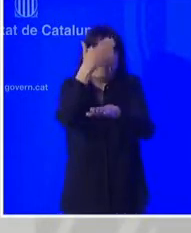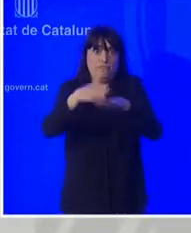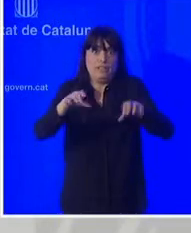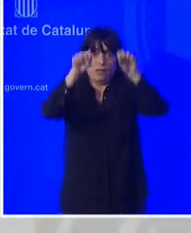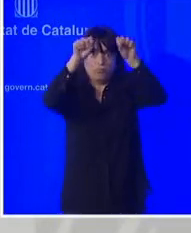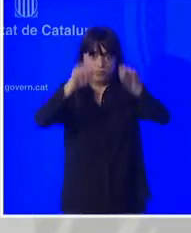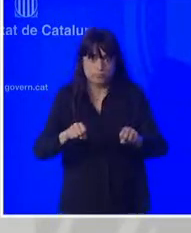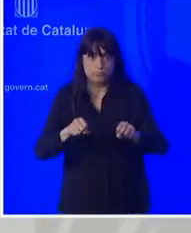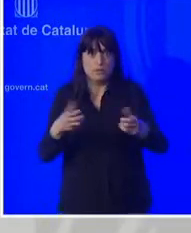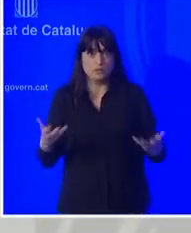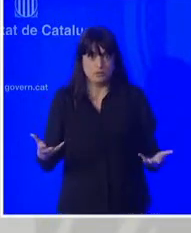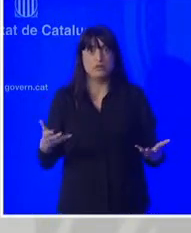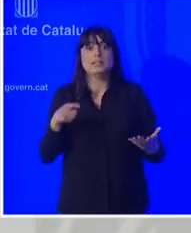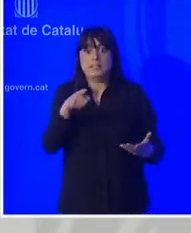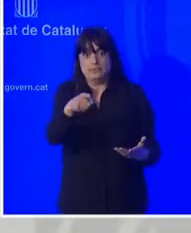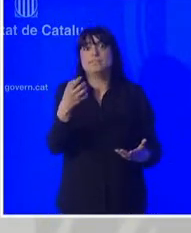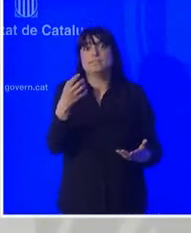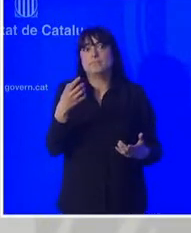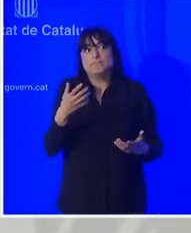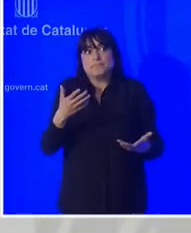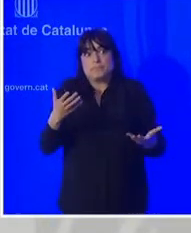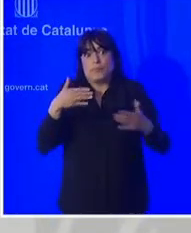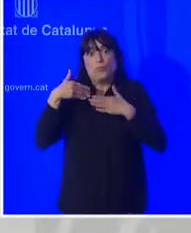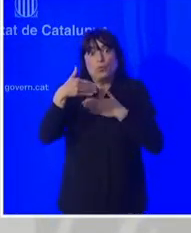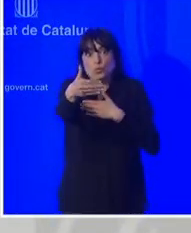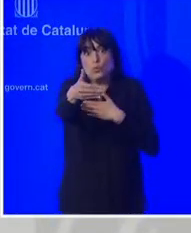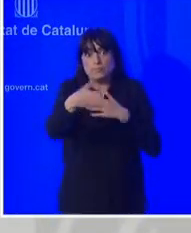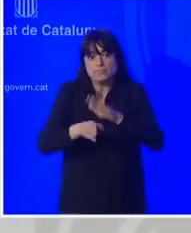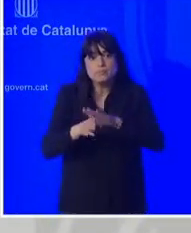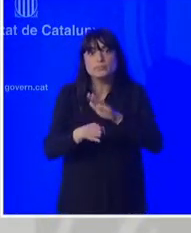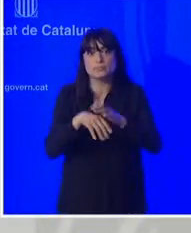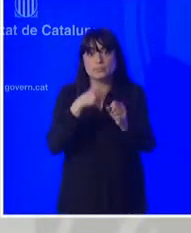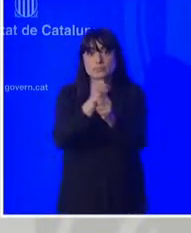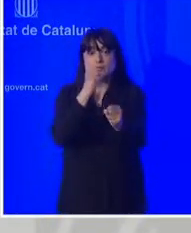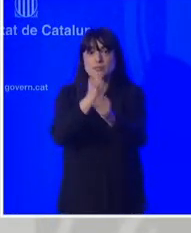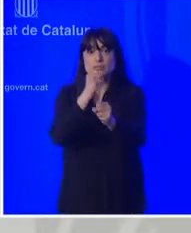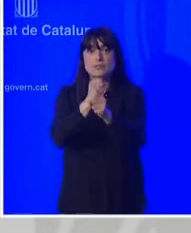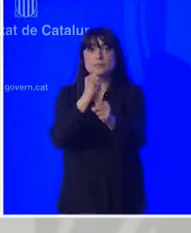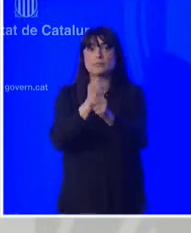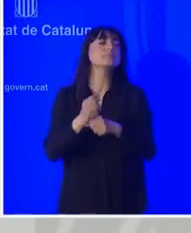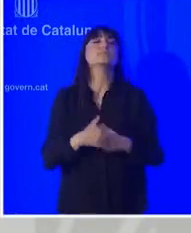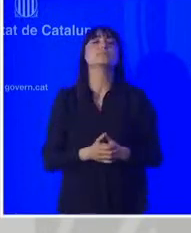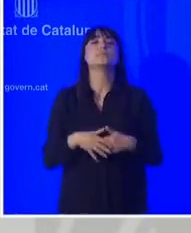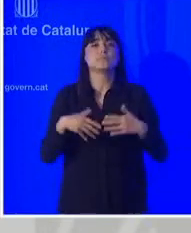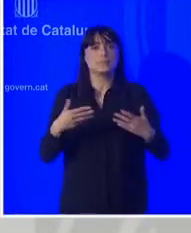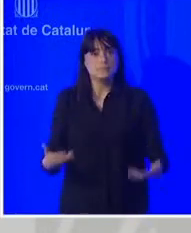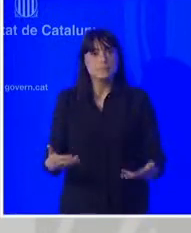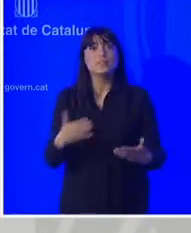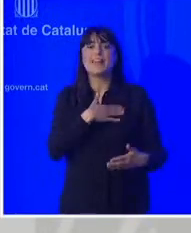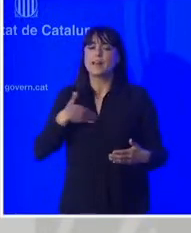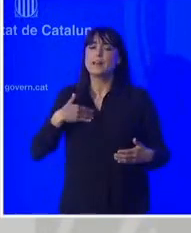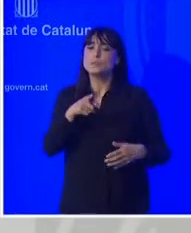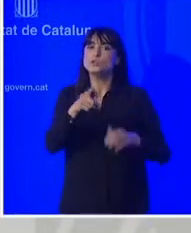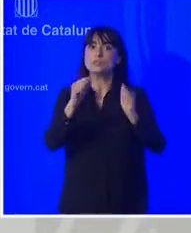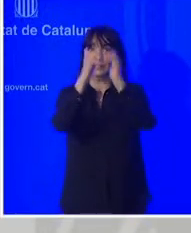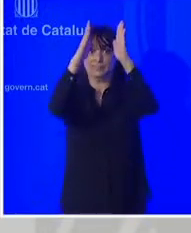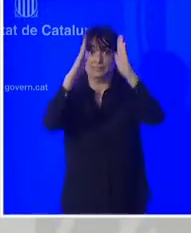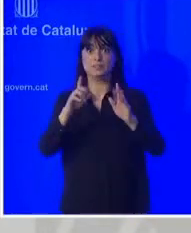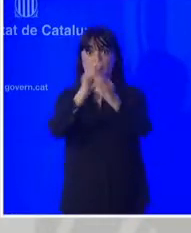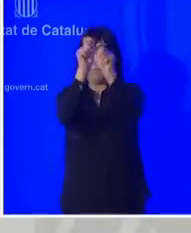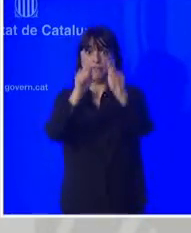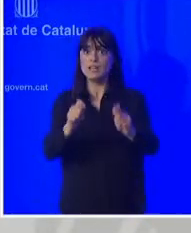adequar-se a les circumstàncies actuals i de futur. Així, es vol impulsar l'activitat d'aquesta institució,